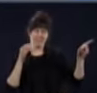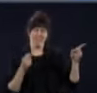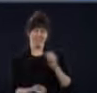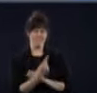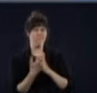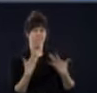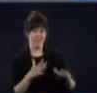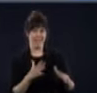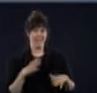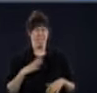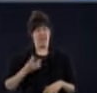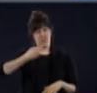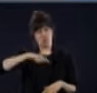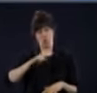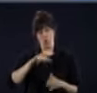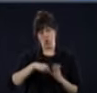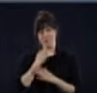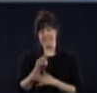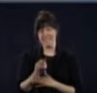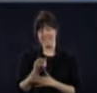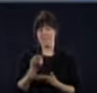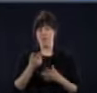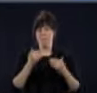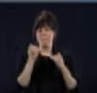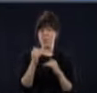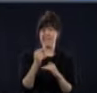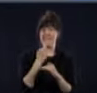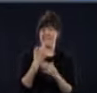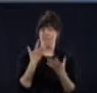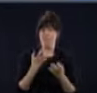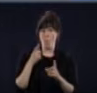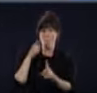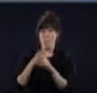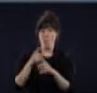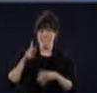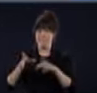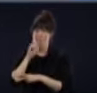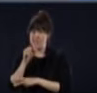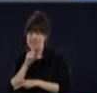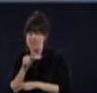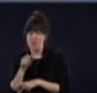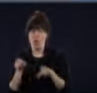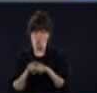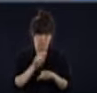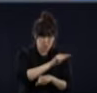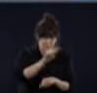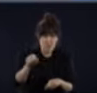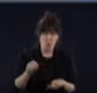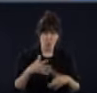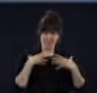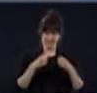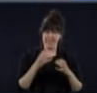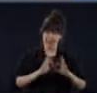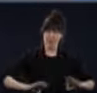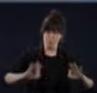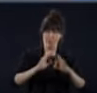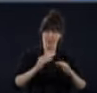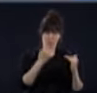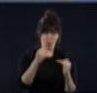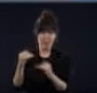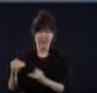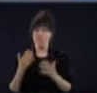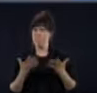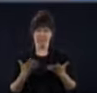propre santé, mais surtout celle de nos aînés, que ça rentre en considération. Mais dès qu'on va être en mesure de le faire, on va vous le dire.